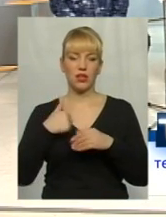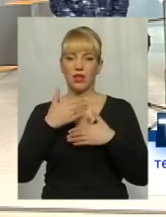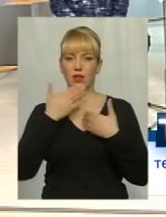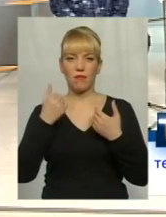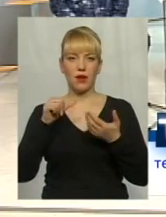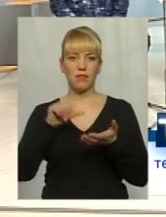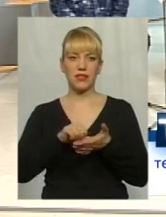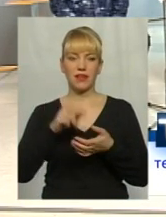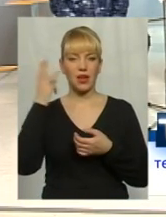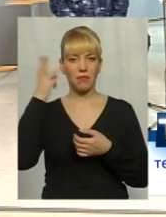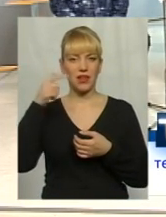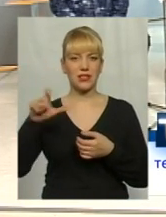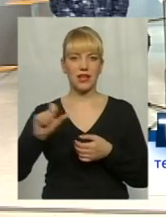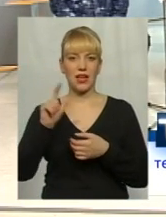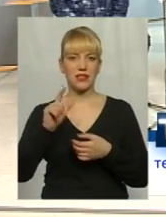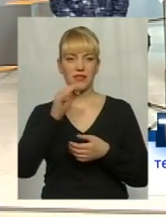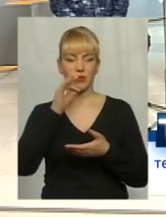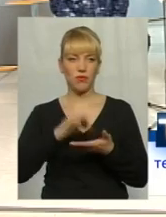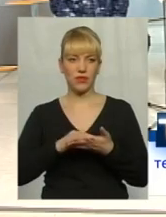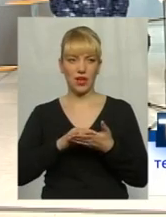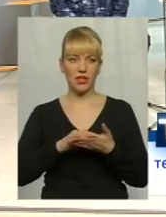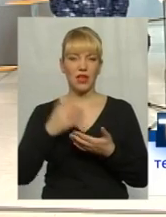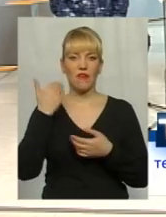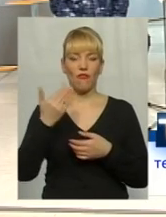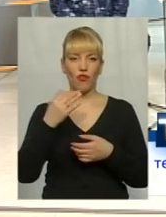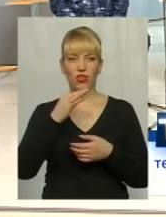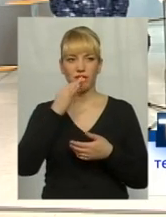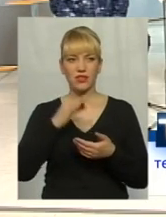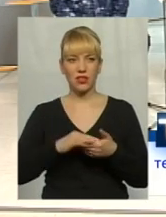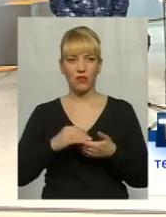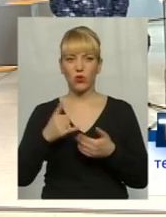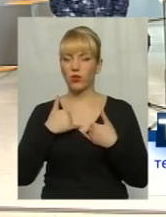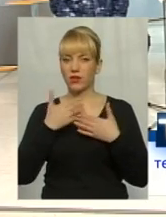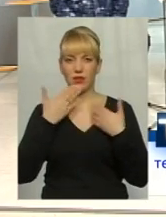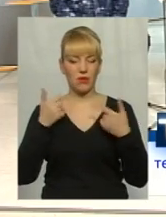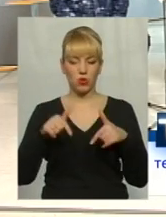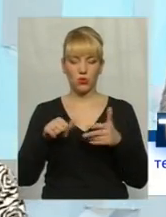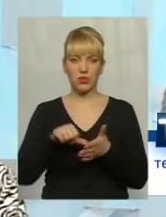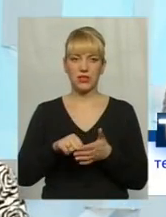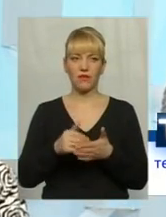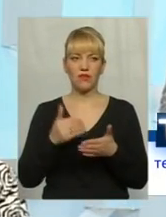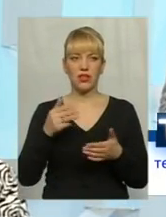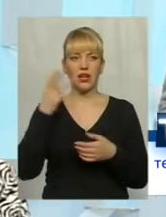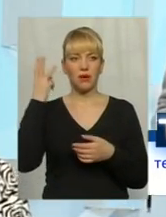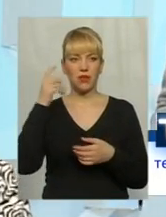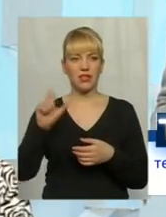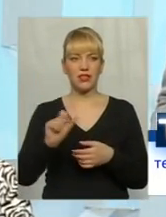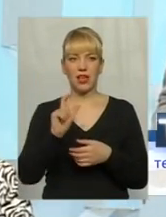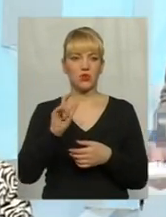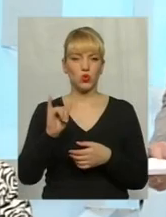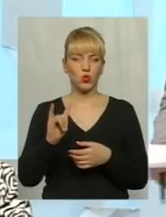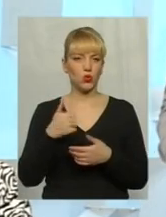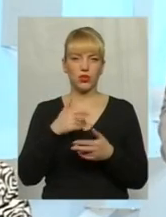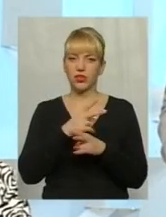Хмельницьгазу. Хмельницьгаз, вони встановлюють ці лічильники. Розумієте, в нас тут немає зараз представника Хмельницьгазу, тому просто